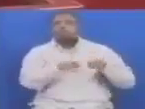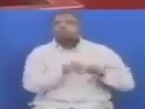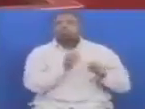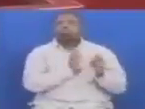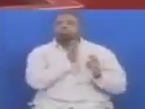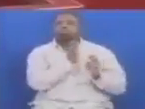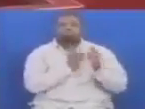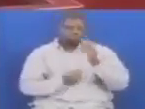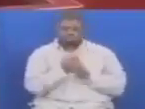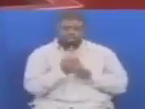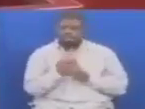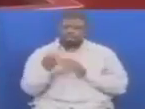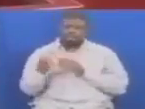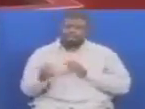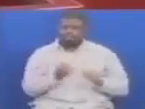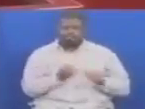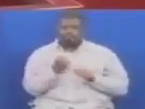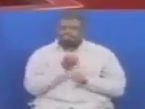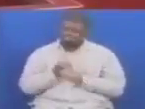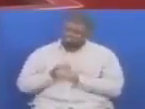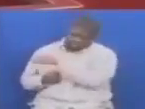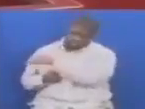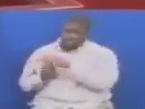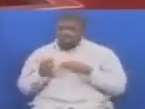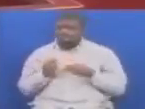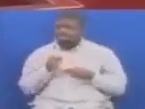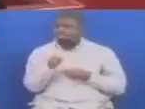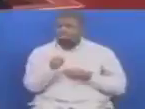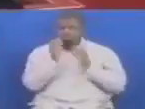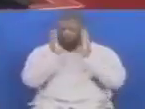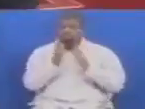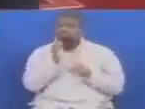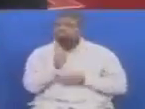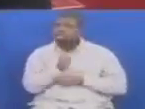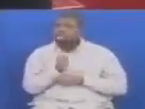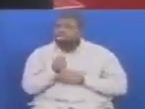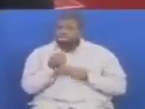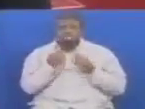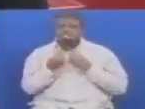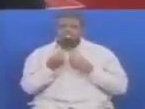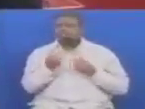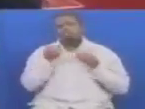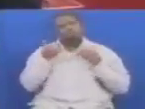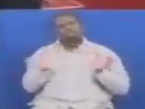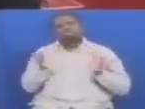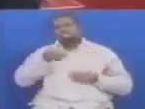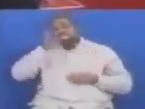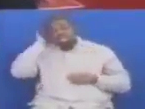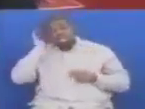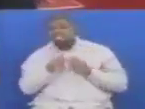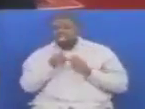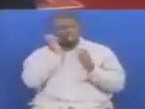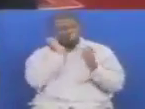kwa kutoka na tendo ambavo limesha tendo Kwa hiyo mwishu monspika Niseme tu kwa mba Sirekali wala vwembo vya kiva dola